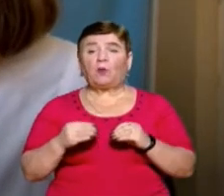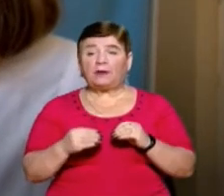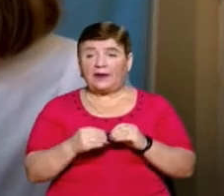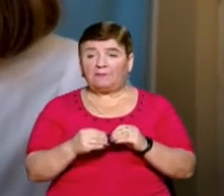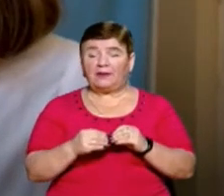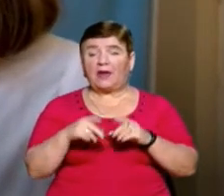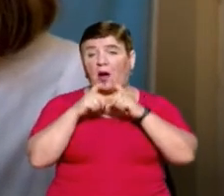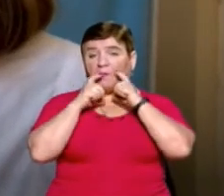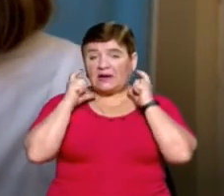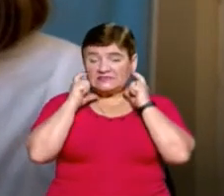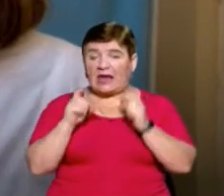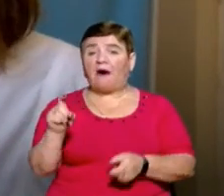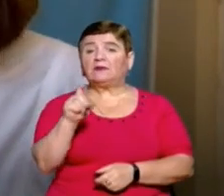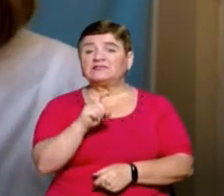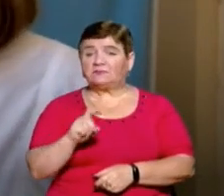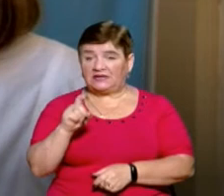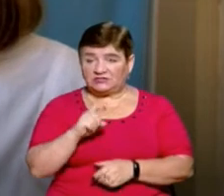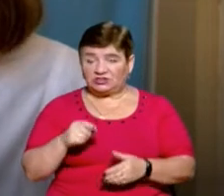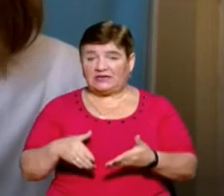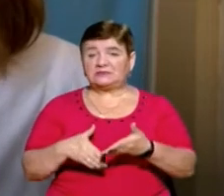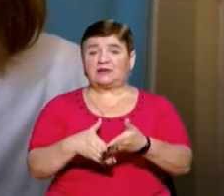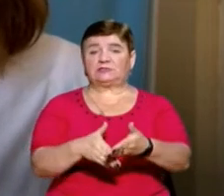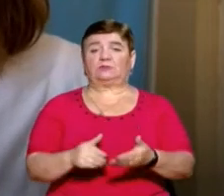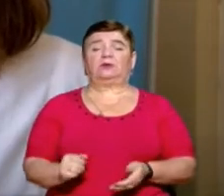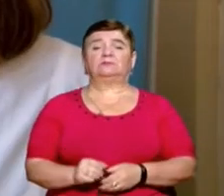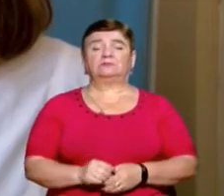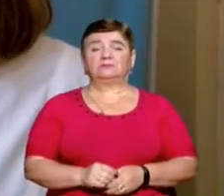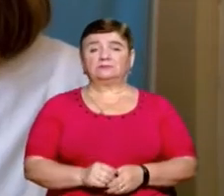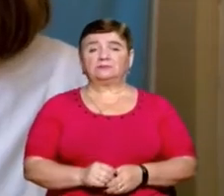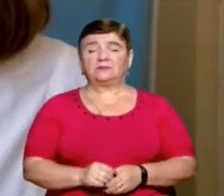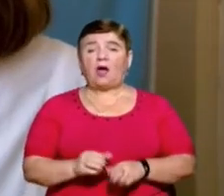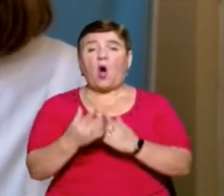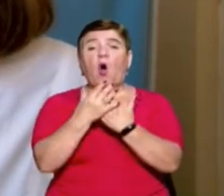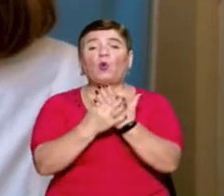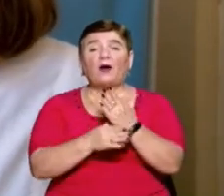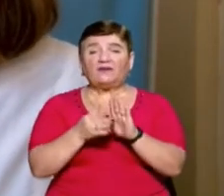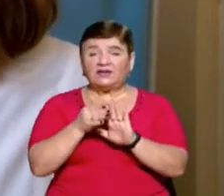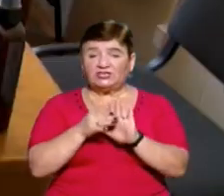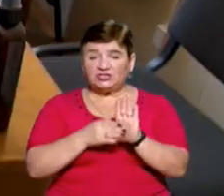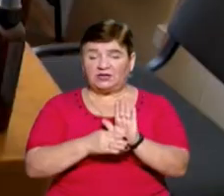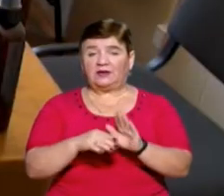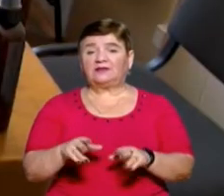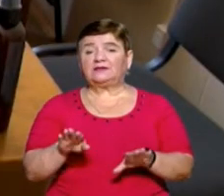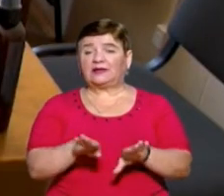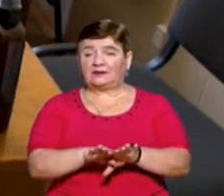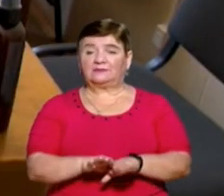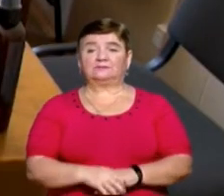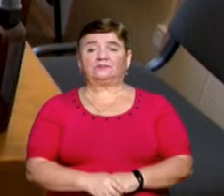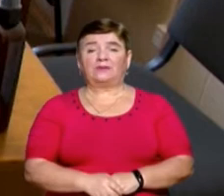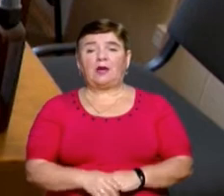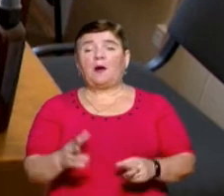маски, антисептичні аерозольні засоби, рукавички непудру візнітрилу,